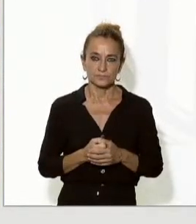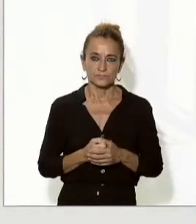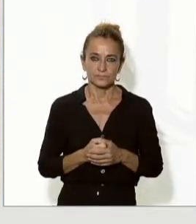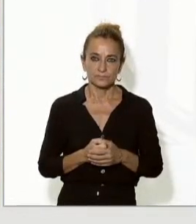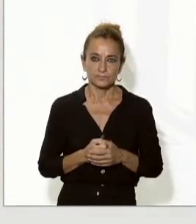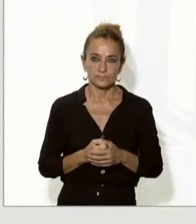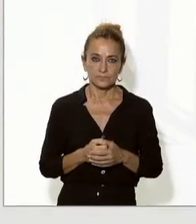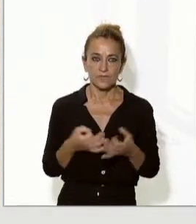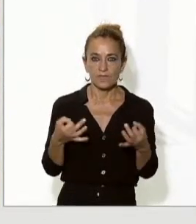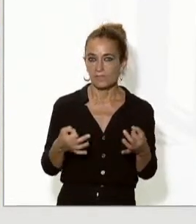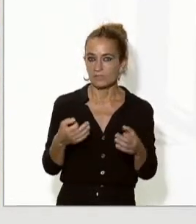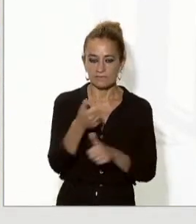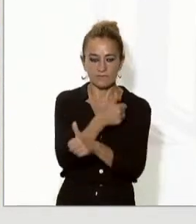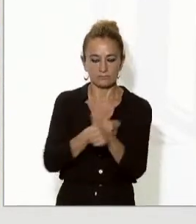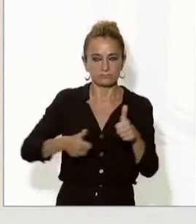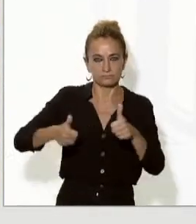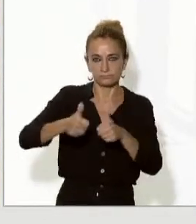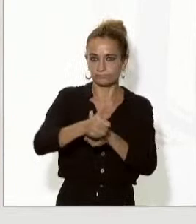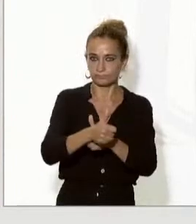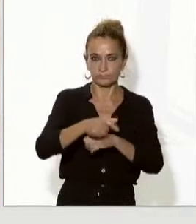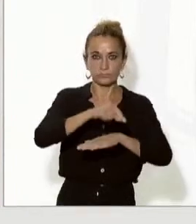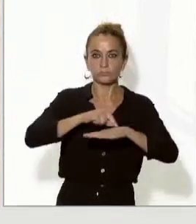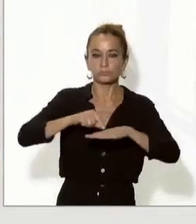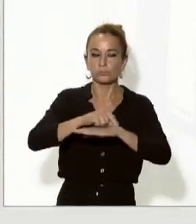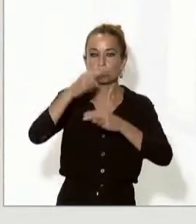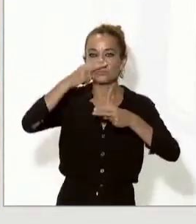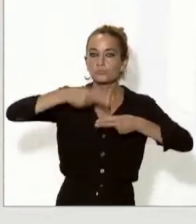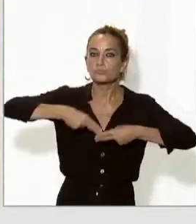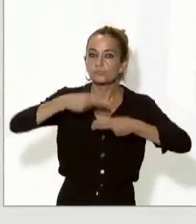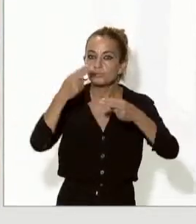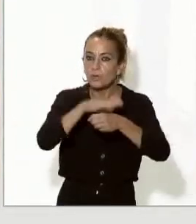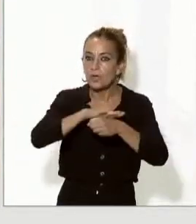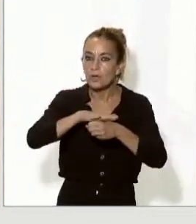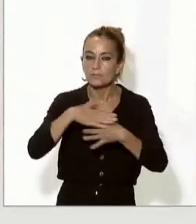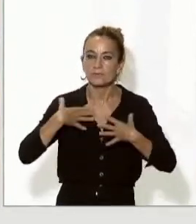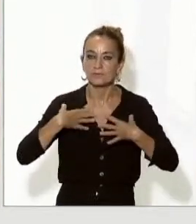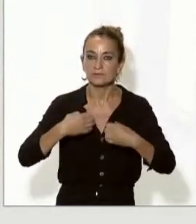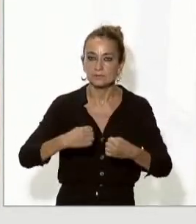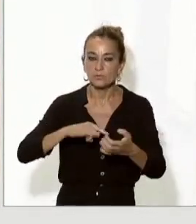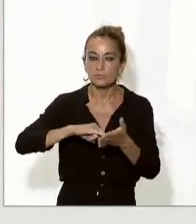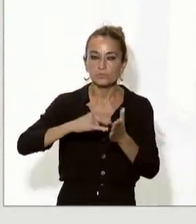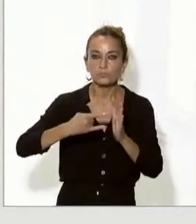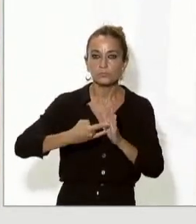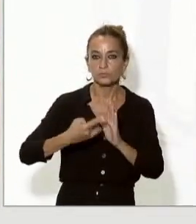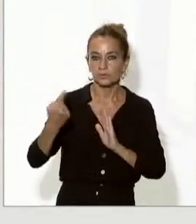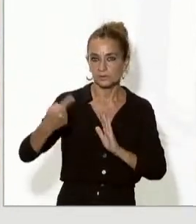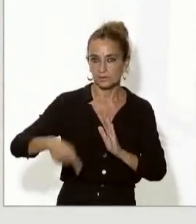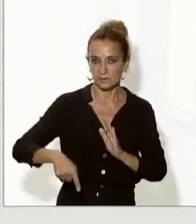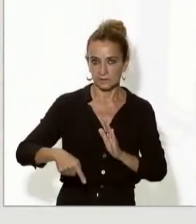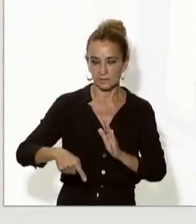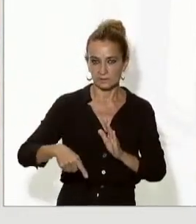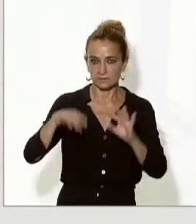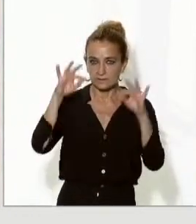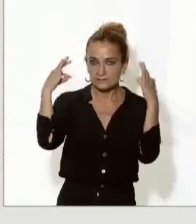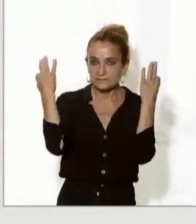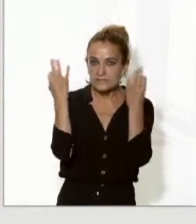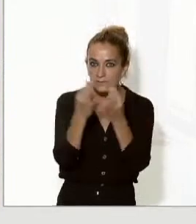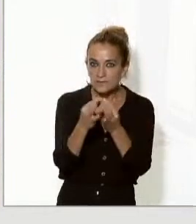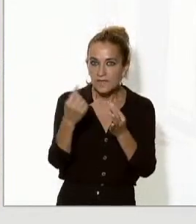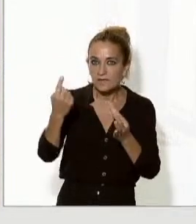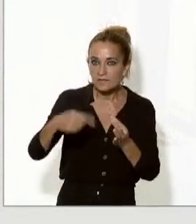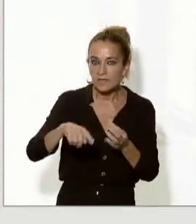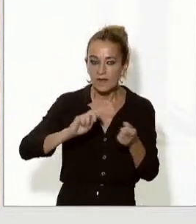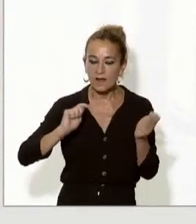una absoluta prioritat de les polítiques públiques sanitàries doncs tenim aquest projecte amb el seminari de la seu d'Urgell de reconversió d'aquest